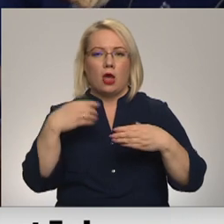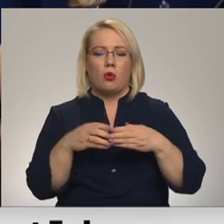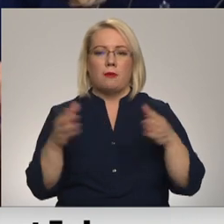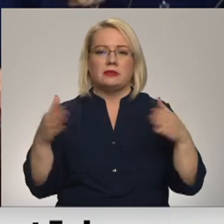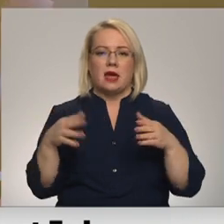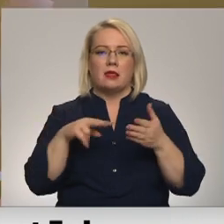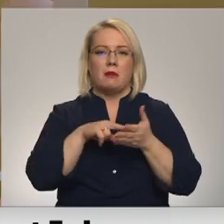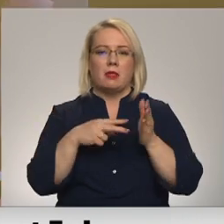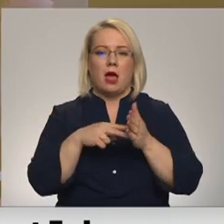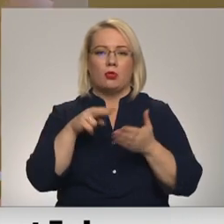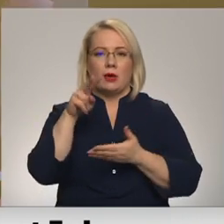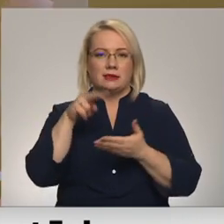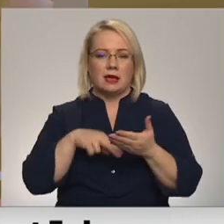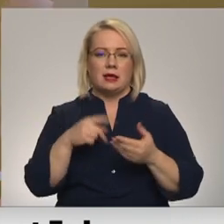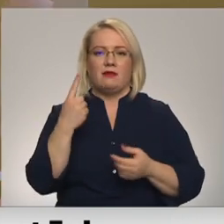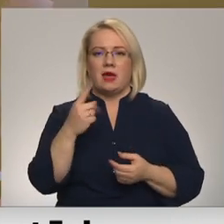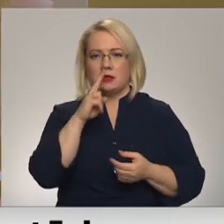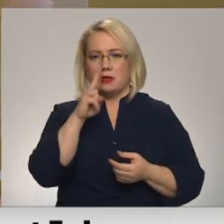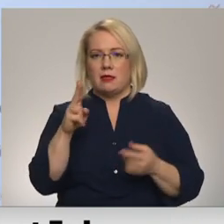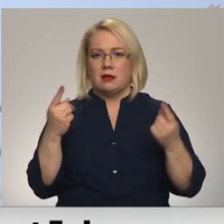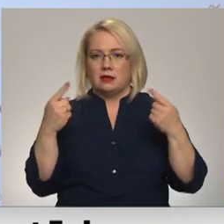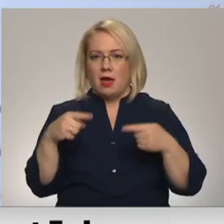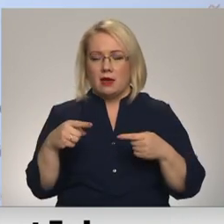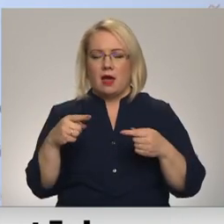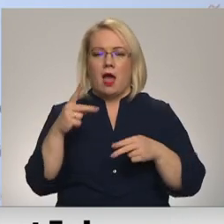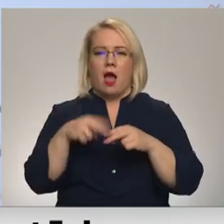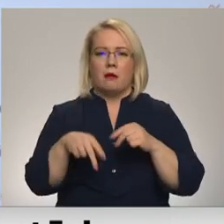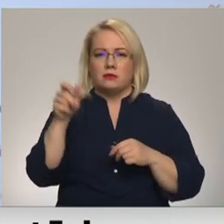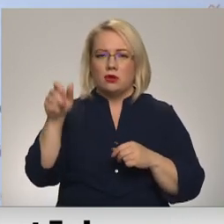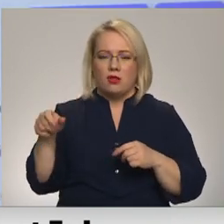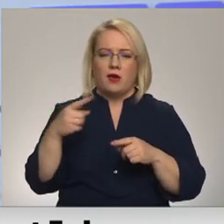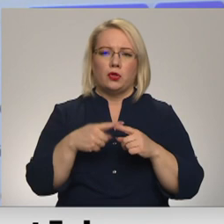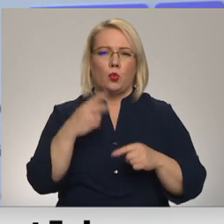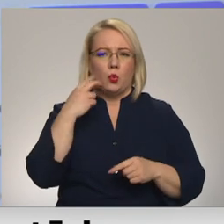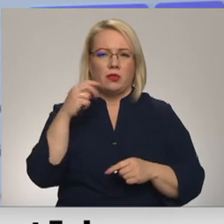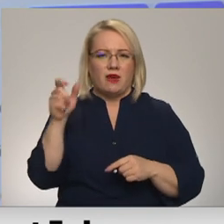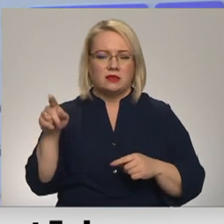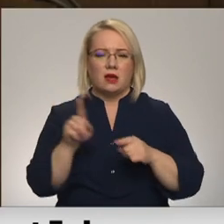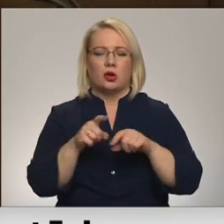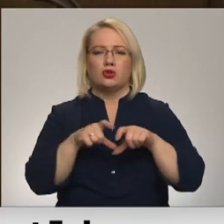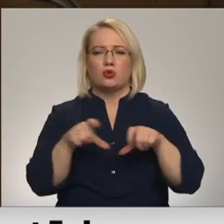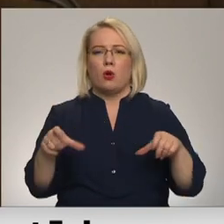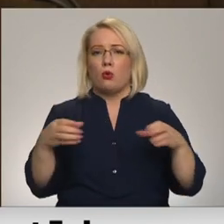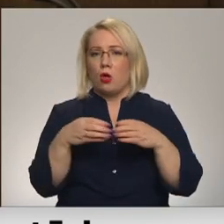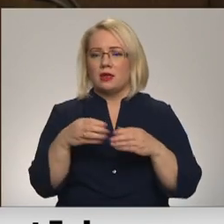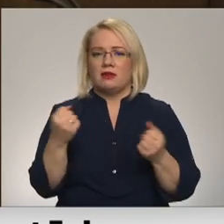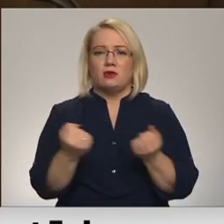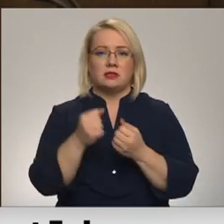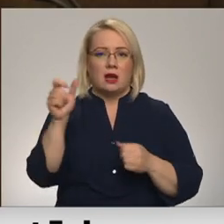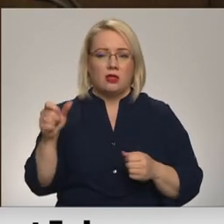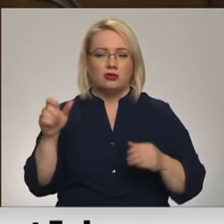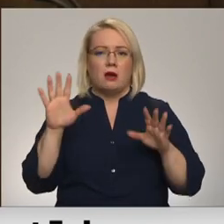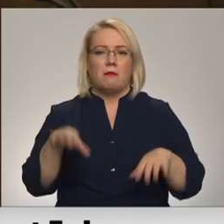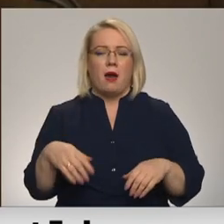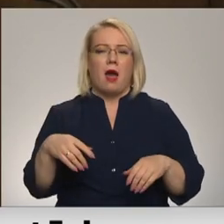plāno izskatīt vienas nedēļas laikā. Turklāt gan absolventi, gan vecāki, gan arī skolu kolektīvos strādājošie par